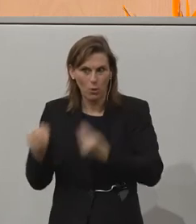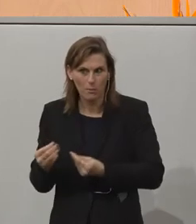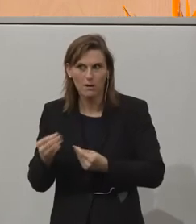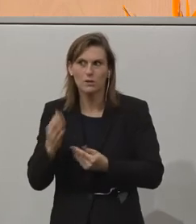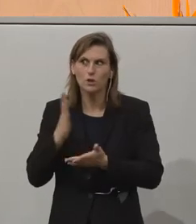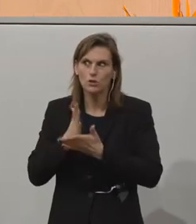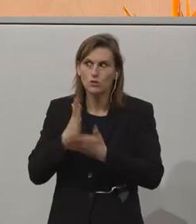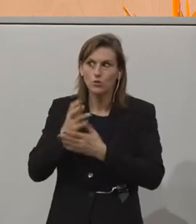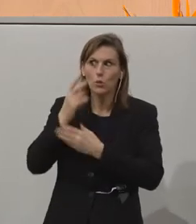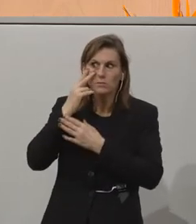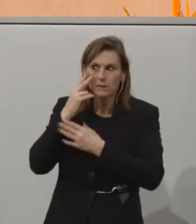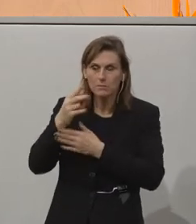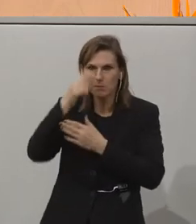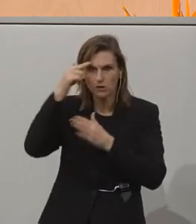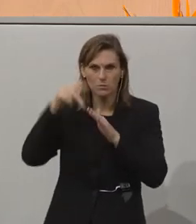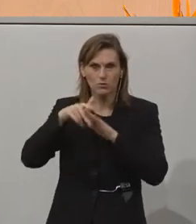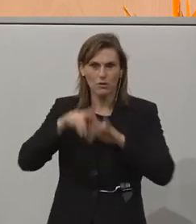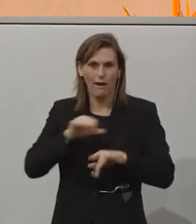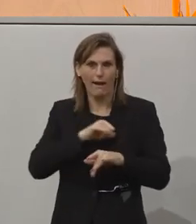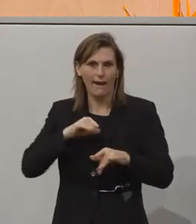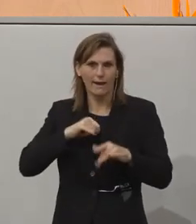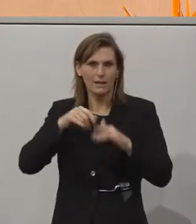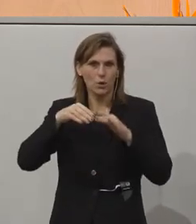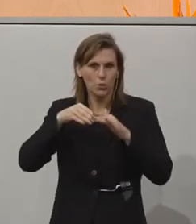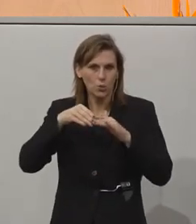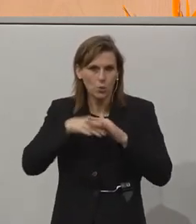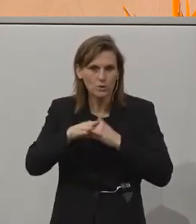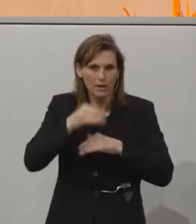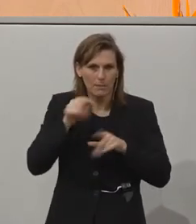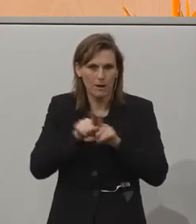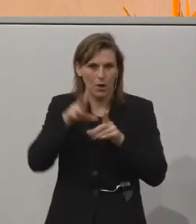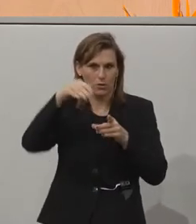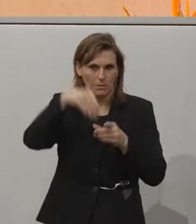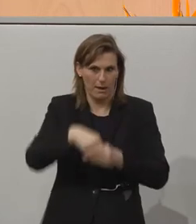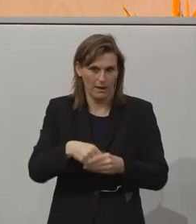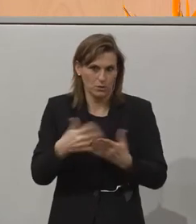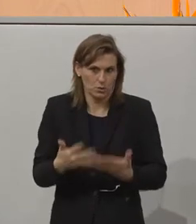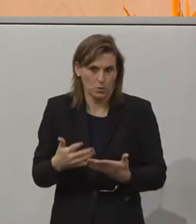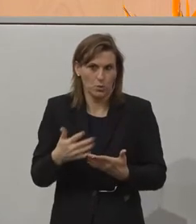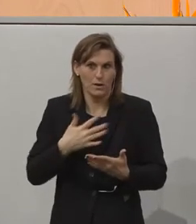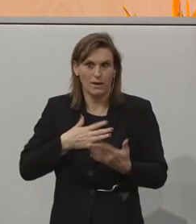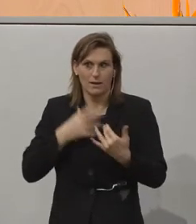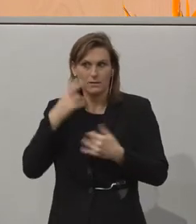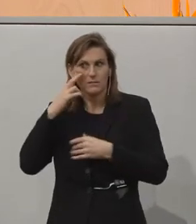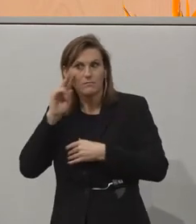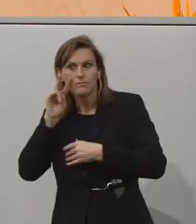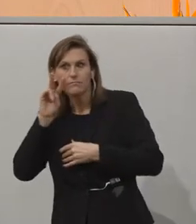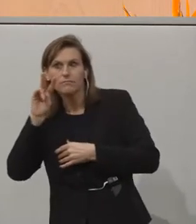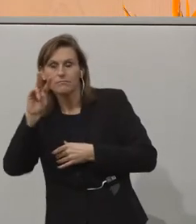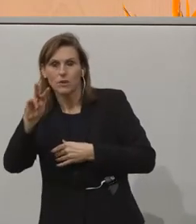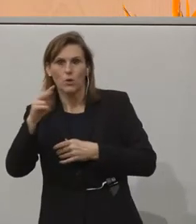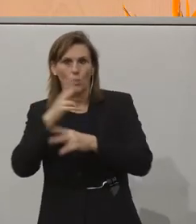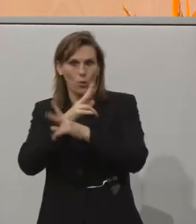Menschen mit Behinderung ins eigene Unternehmen inkludiert. Wir wollen jetzt einen Blick nach Österreich machen und zwar in die